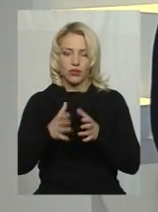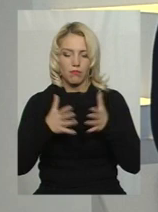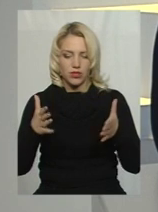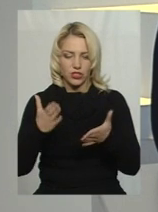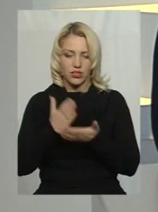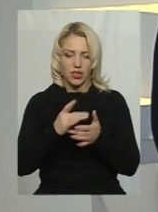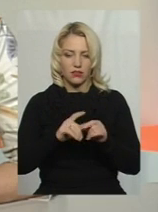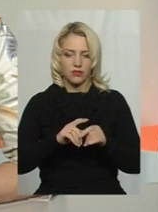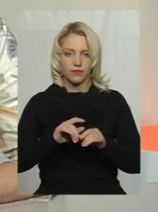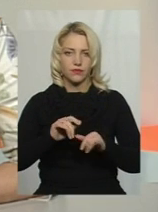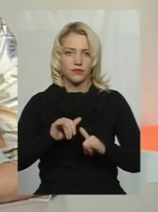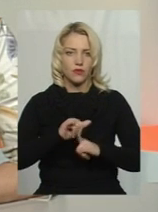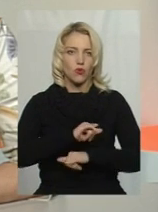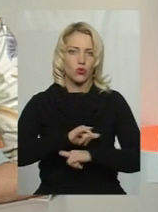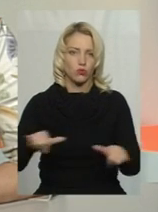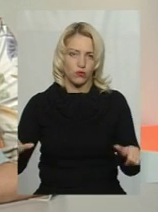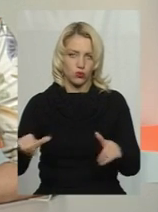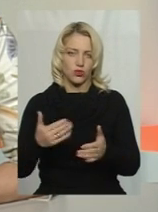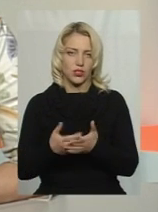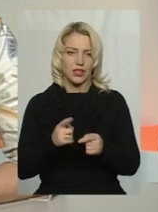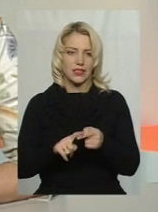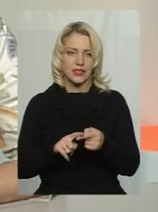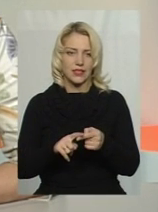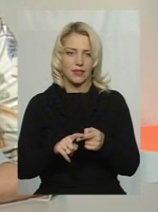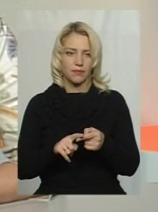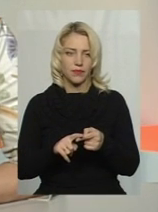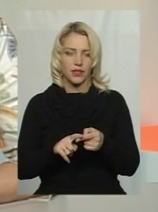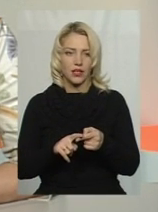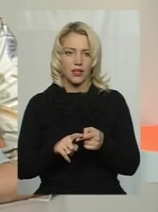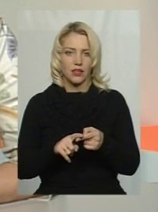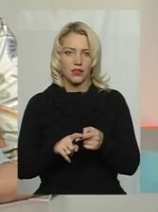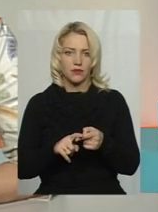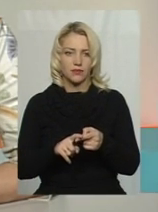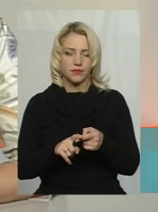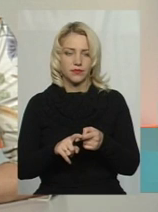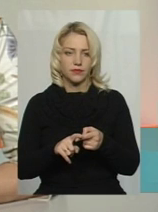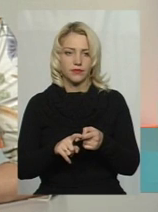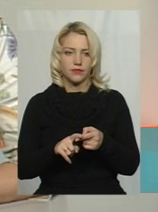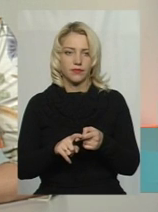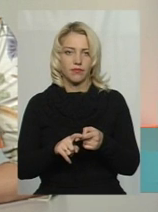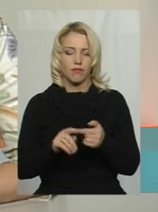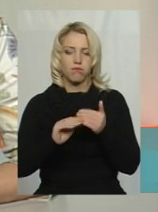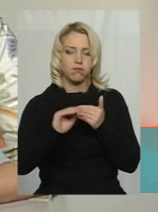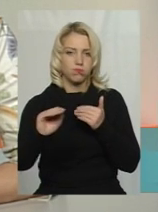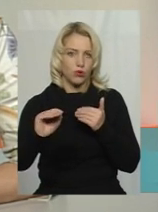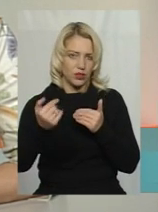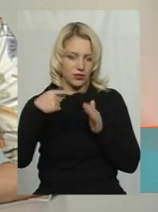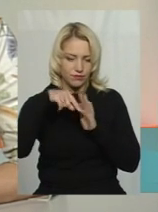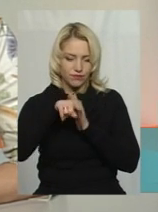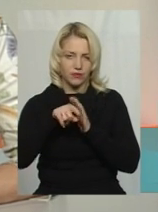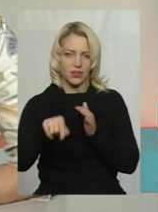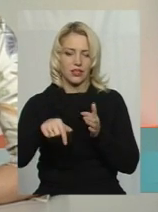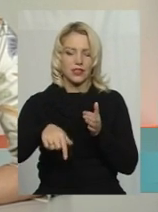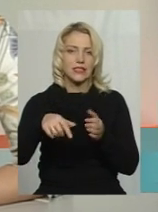Це конструктив самого поля. Земляні